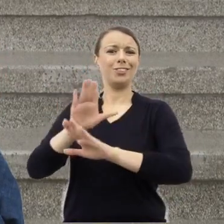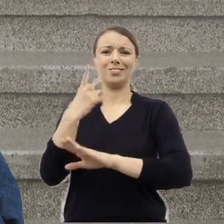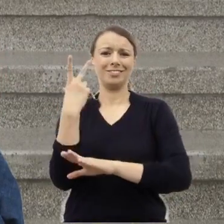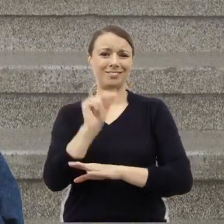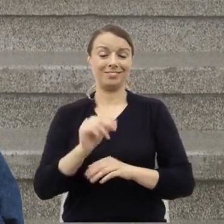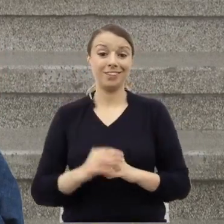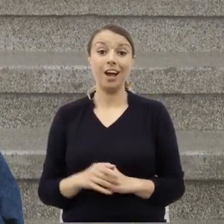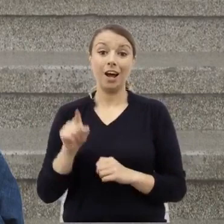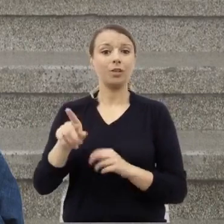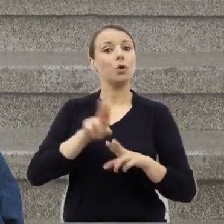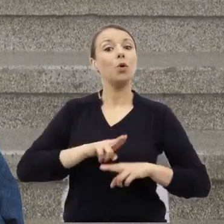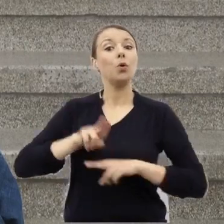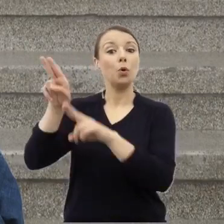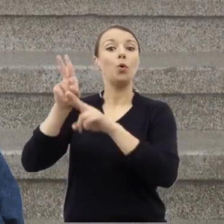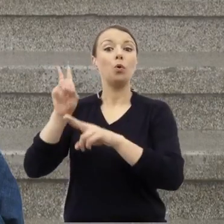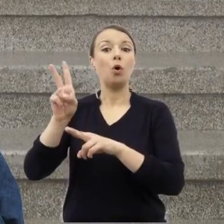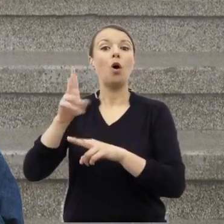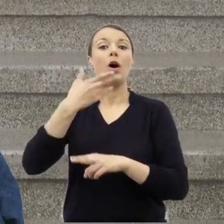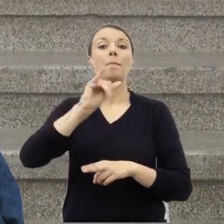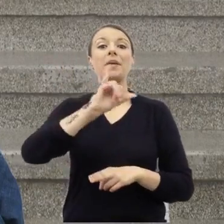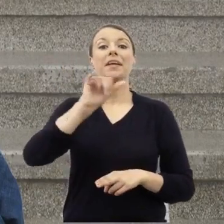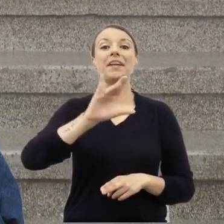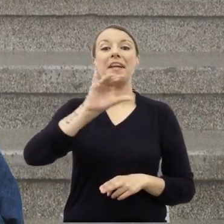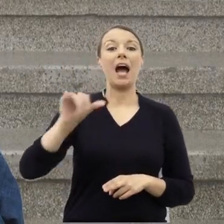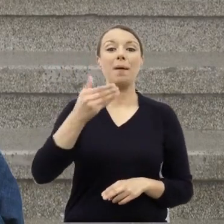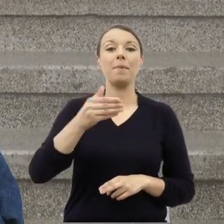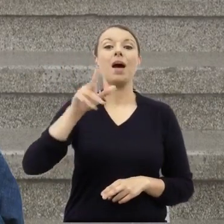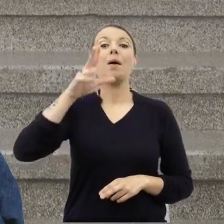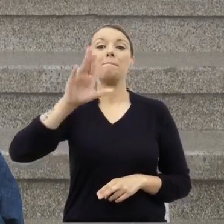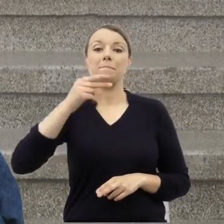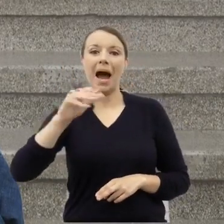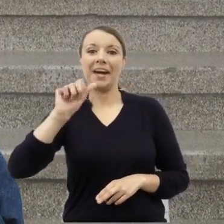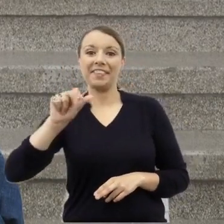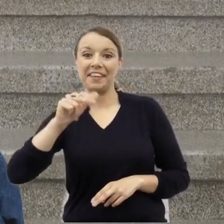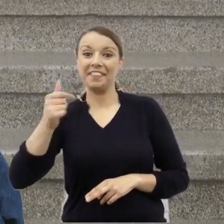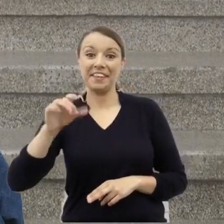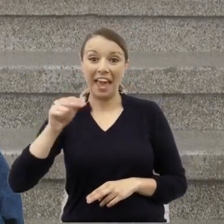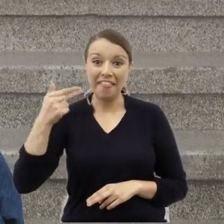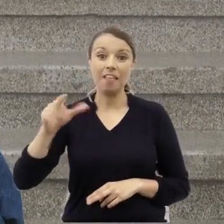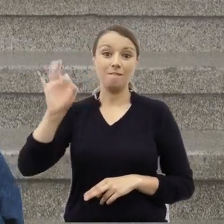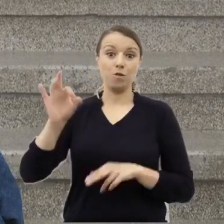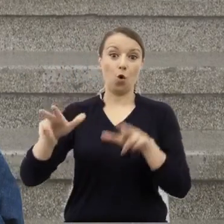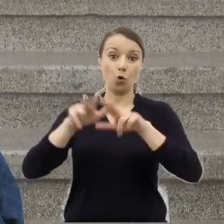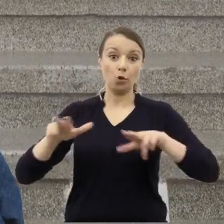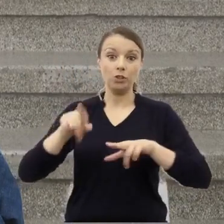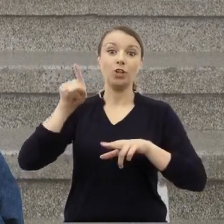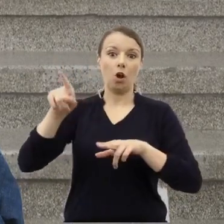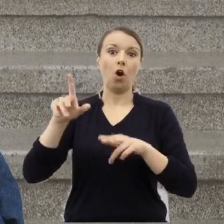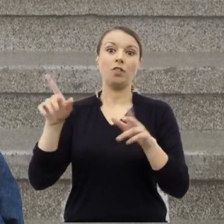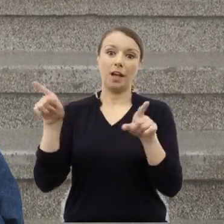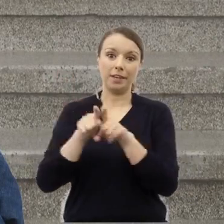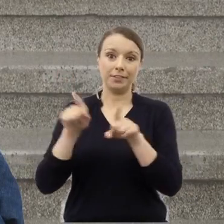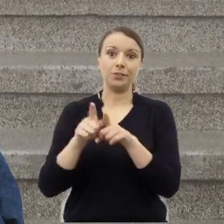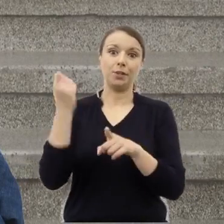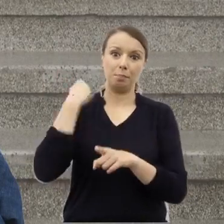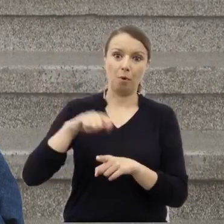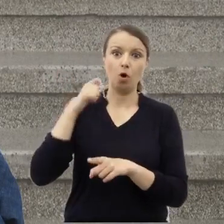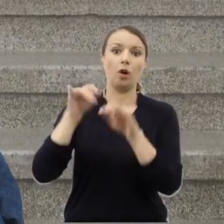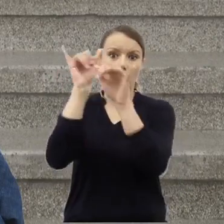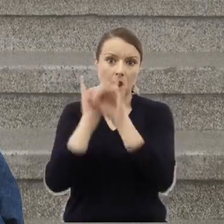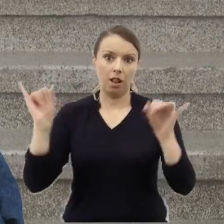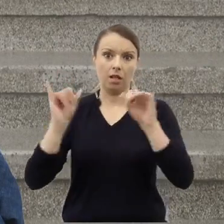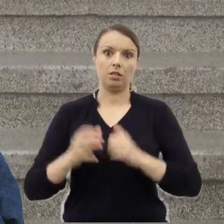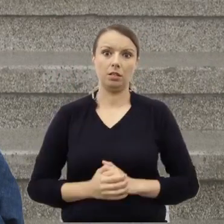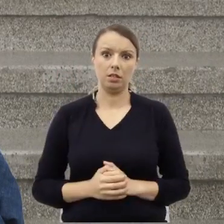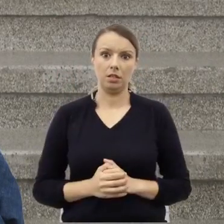do rodziny, Miriam Machtinger, która była ocalałą z pogromu. Wśród tych ludzi, którzy